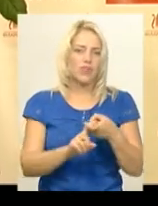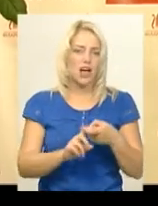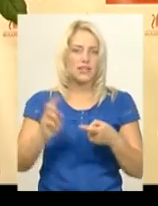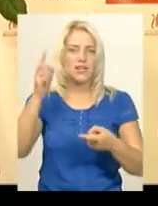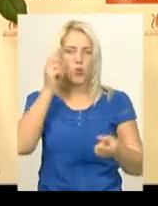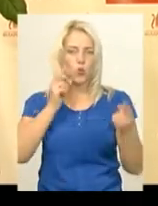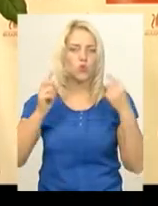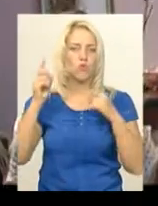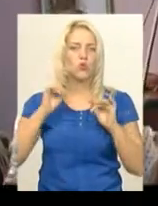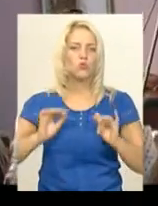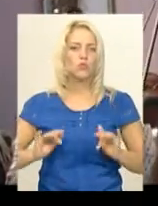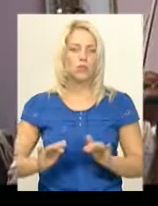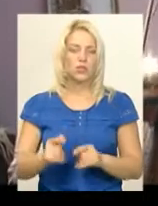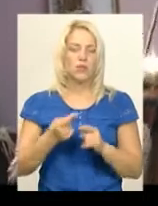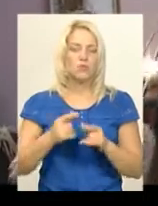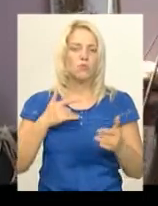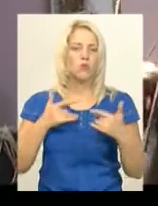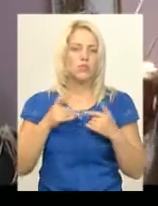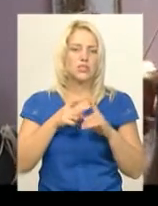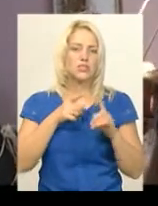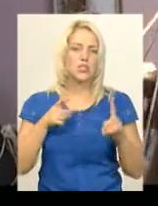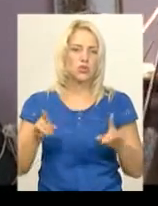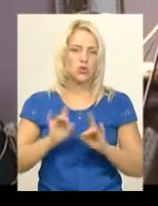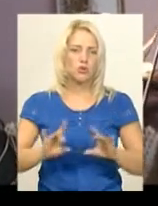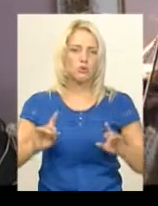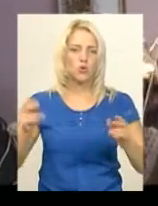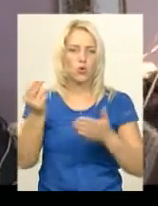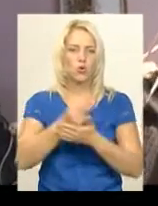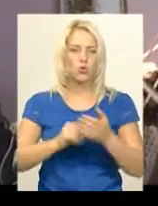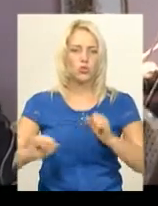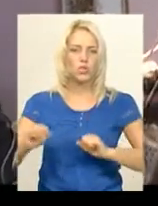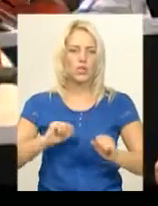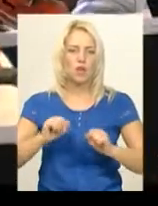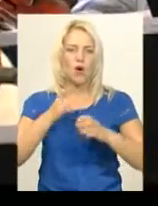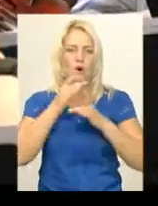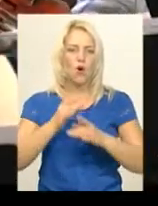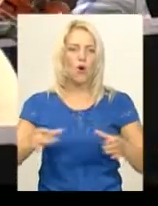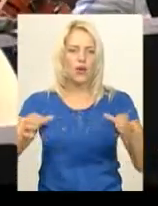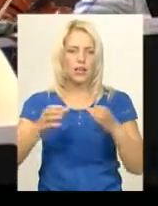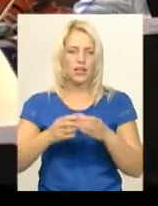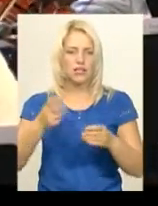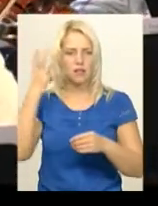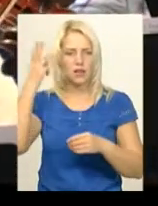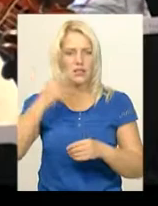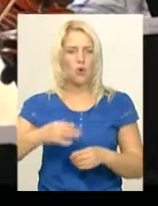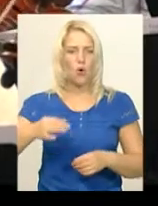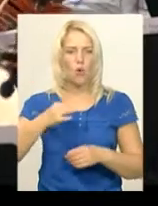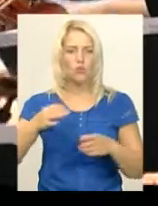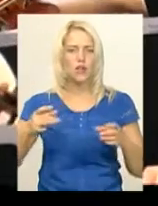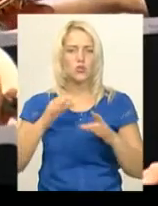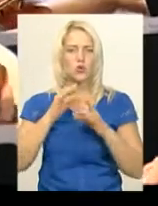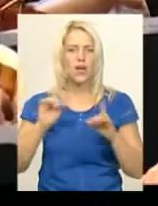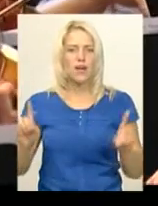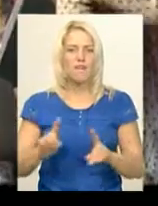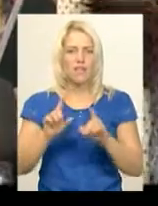процесі. У цьому концертному сезоні, розповів художній керівник Академічного симфонічного оркестру Хмельницької обласної філармонії Тарас